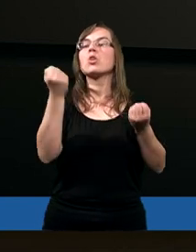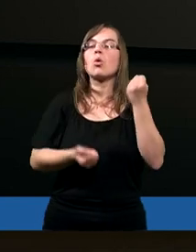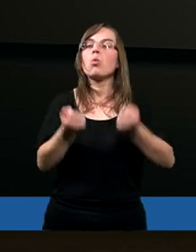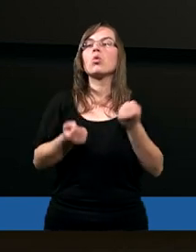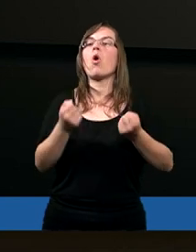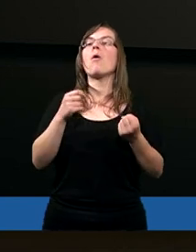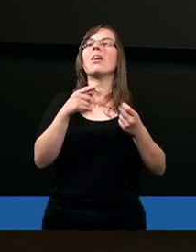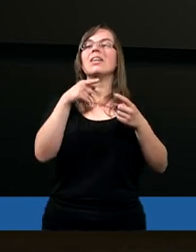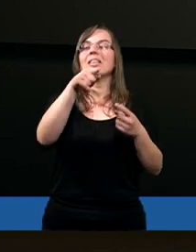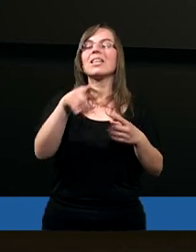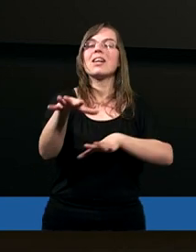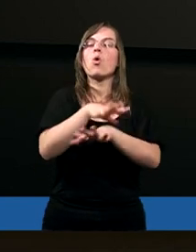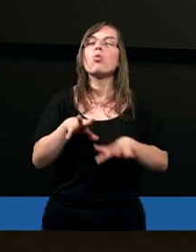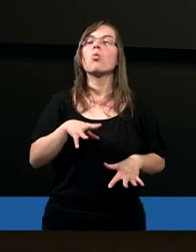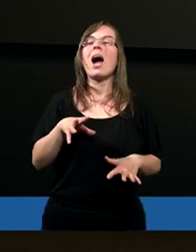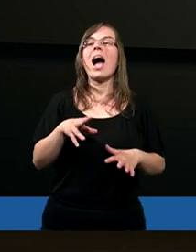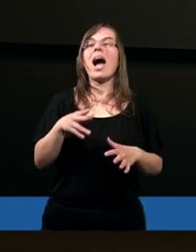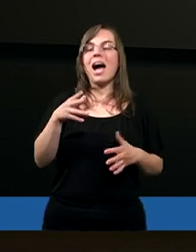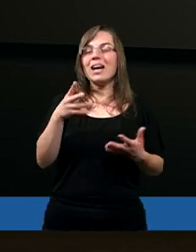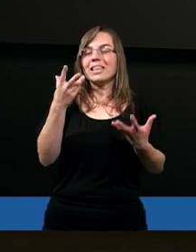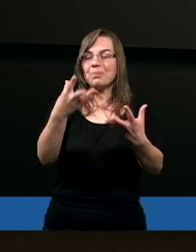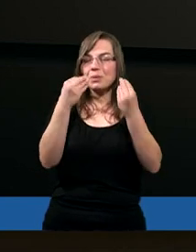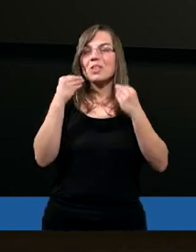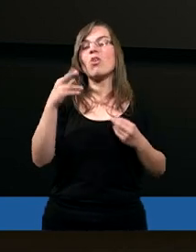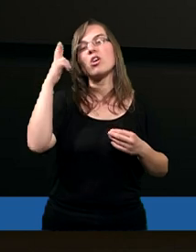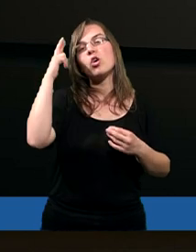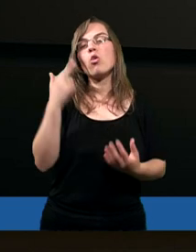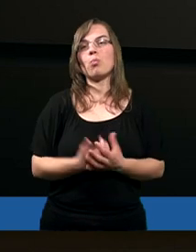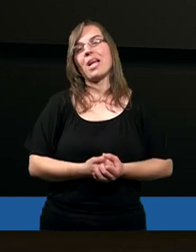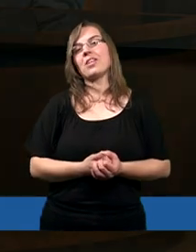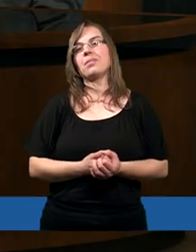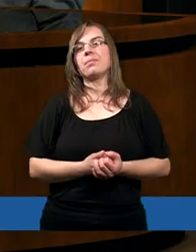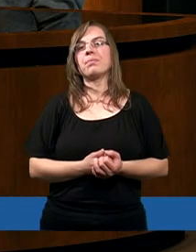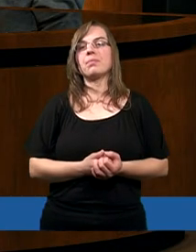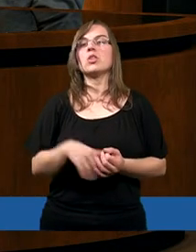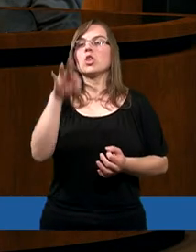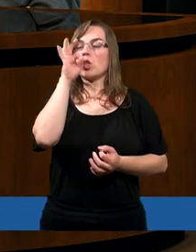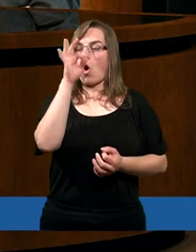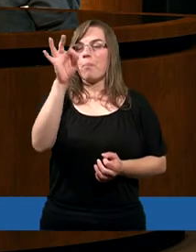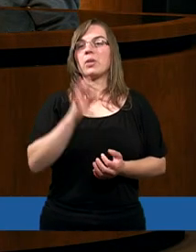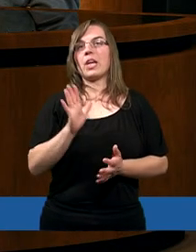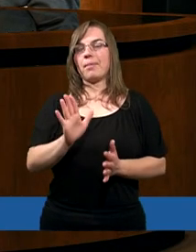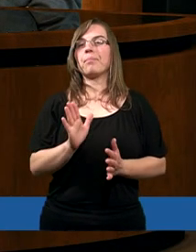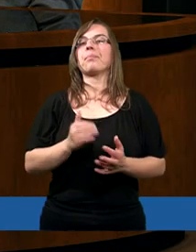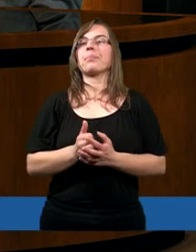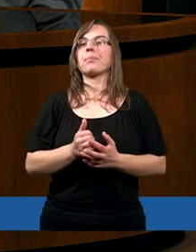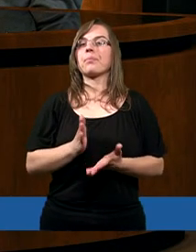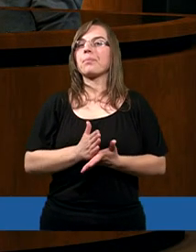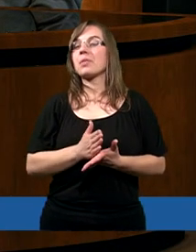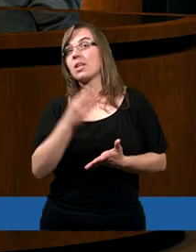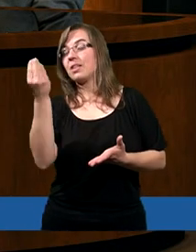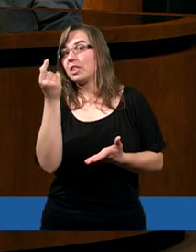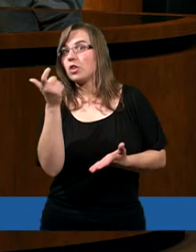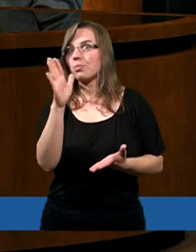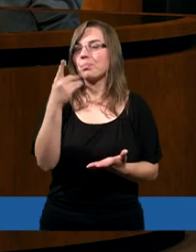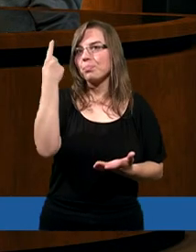przed chwilą, że to nie jest ten duch, który rzeczywiście możemy znaleźć właśnie w Pismie Świętym. Dobrze. Czy ktoś ma,